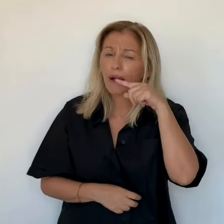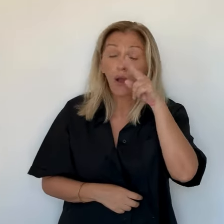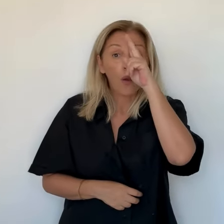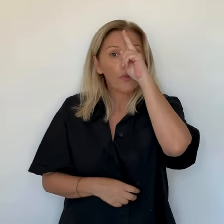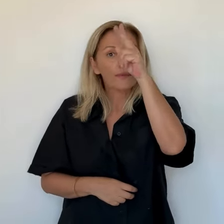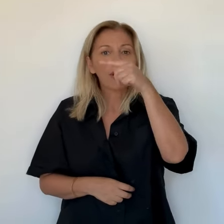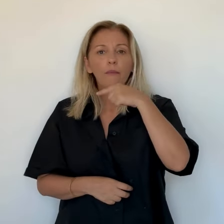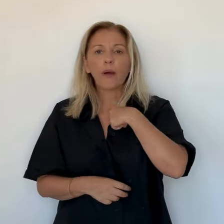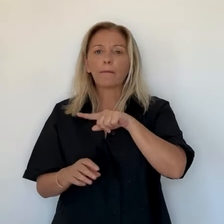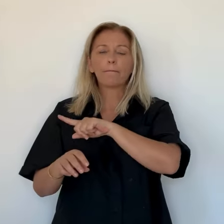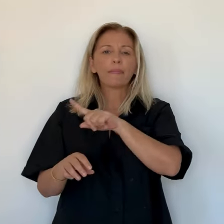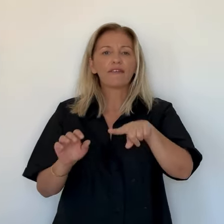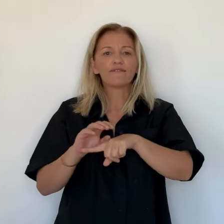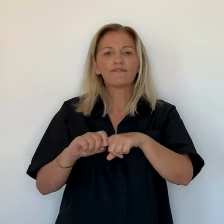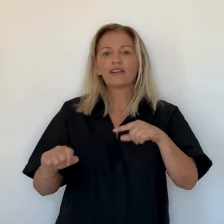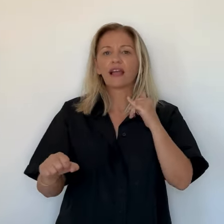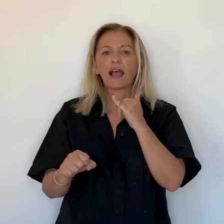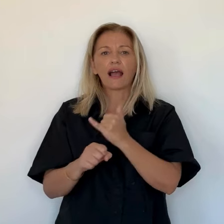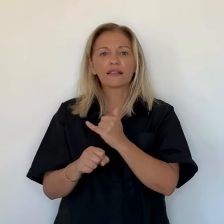centimes qui se remarque à peine.